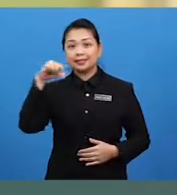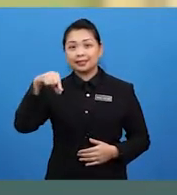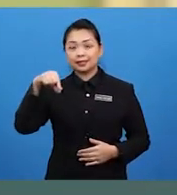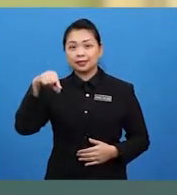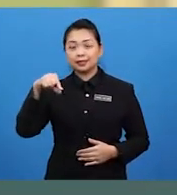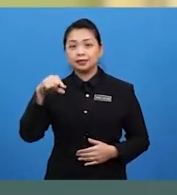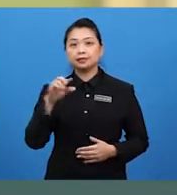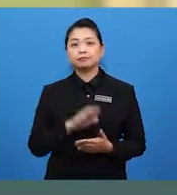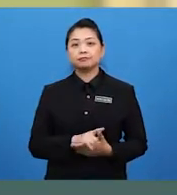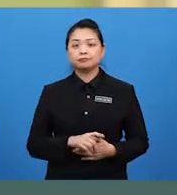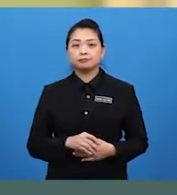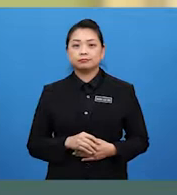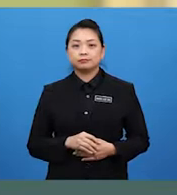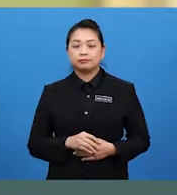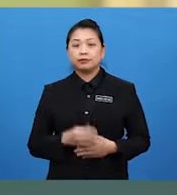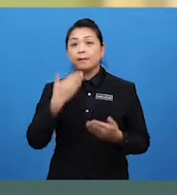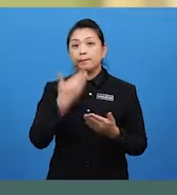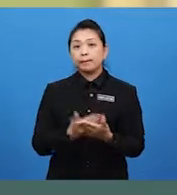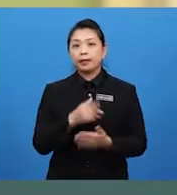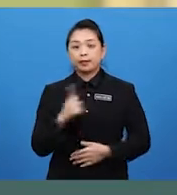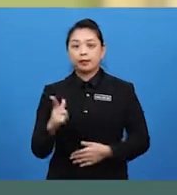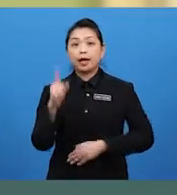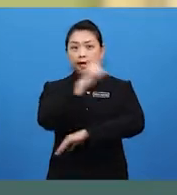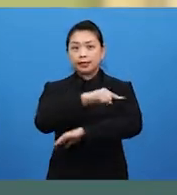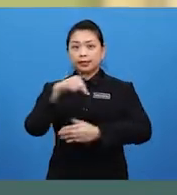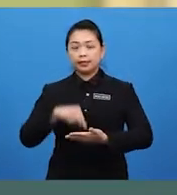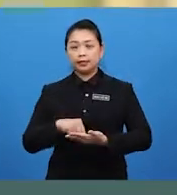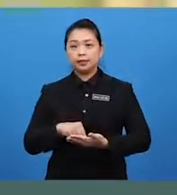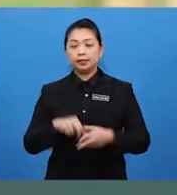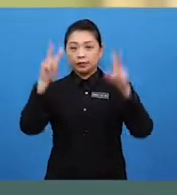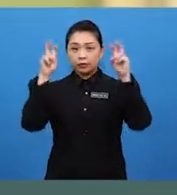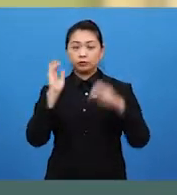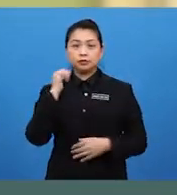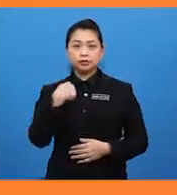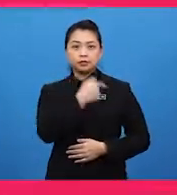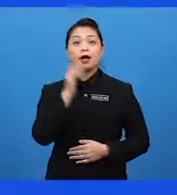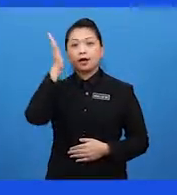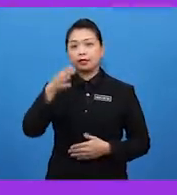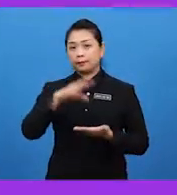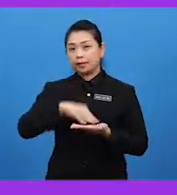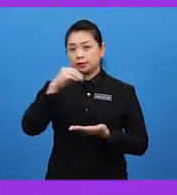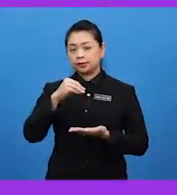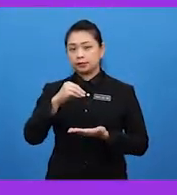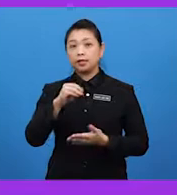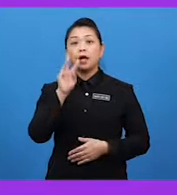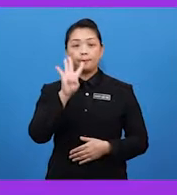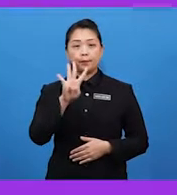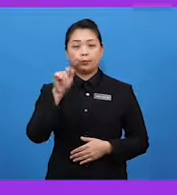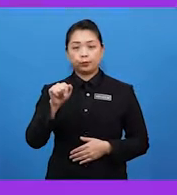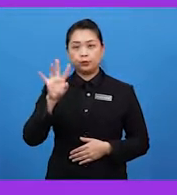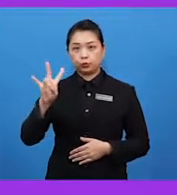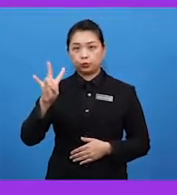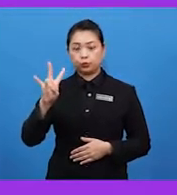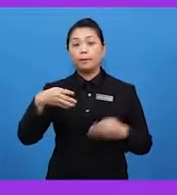Sungai Besi, Kuala Lumpur. Baiklah, pada hari ini, tajuk yang akan kita pelajari ialah 4.7